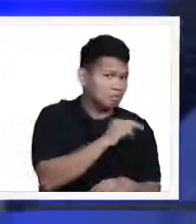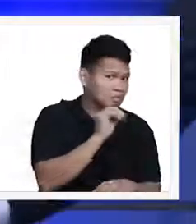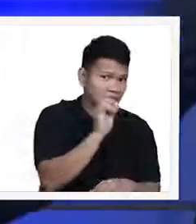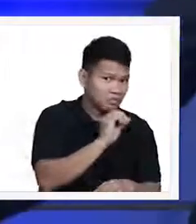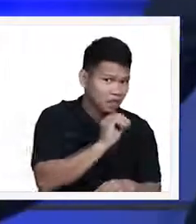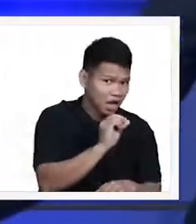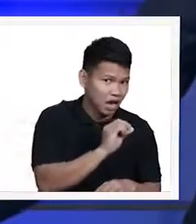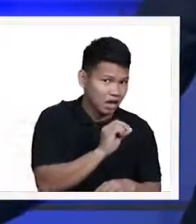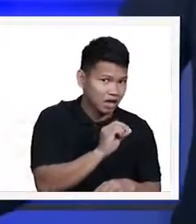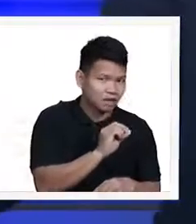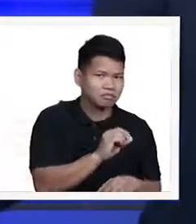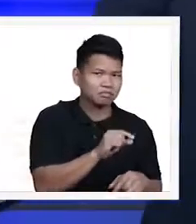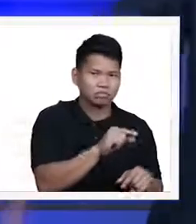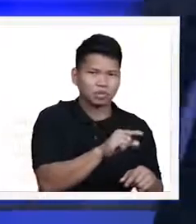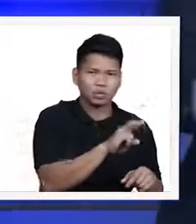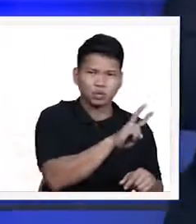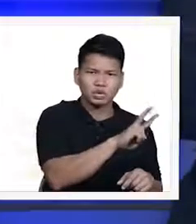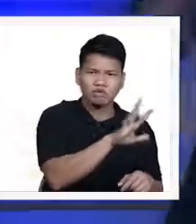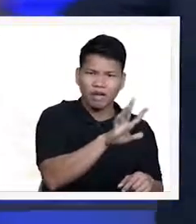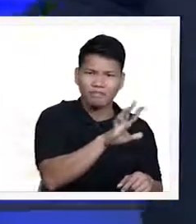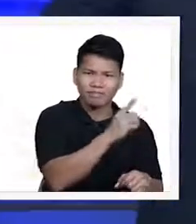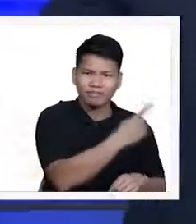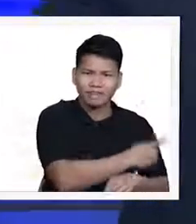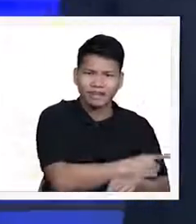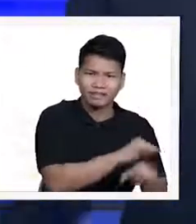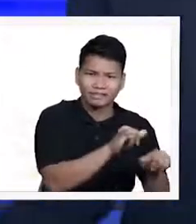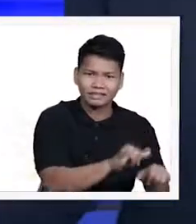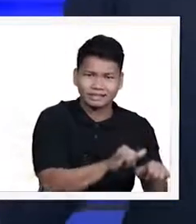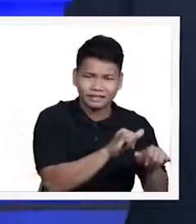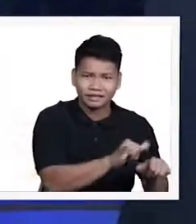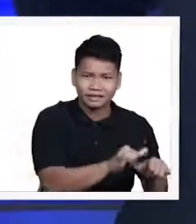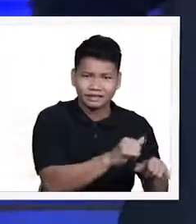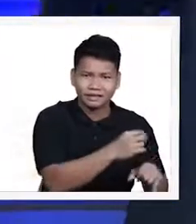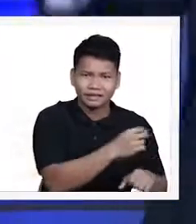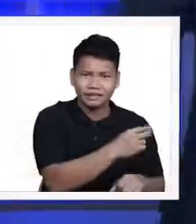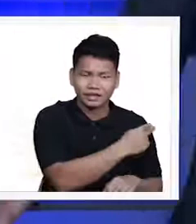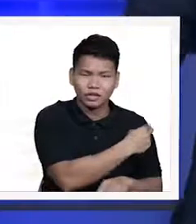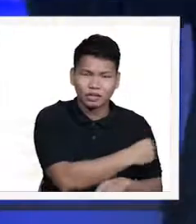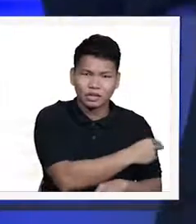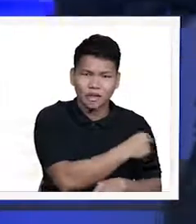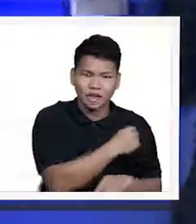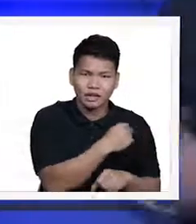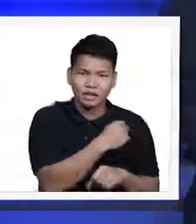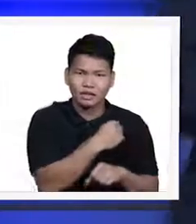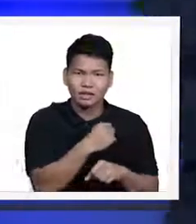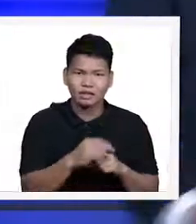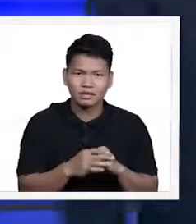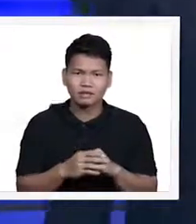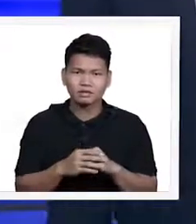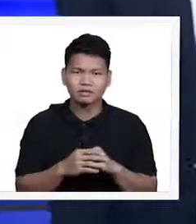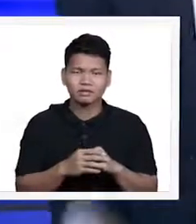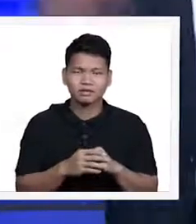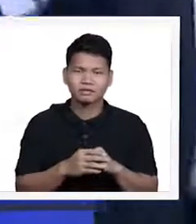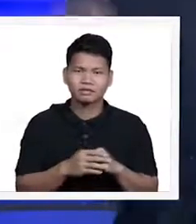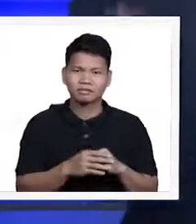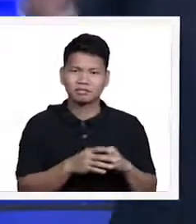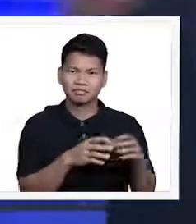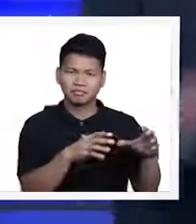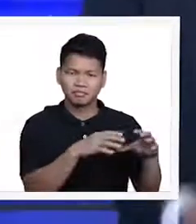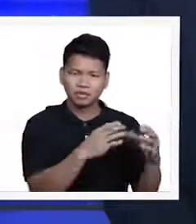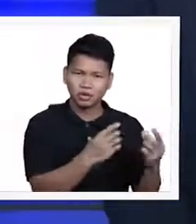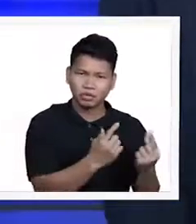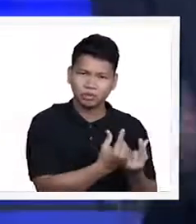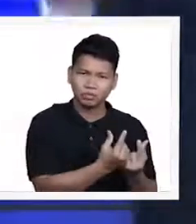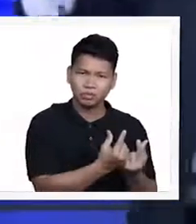double ang kanilang stay sa hospital sa mga taong hindi naniniwala o walang